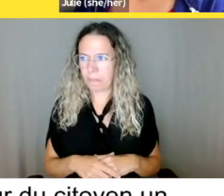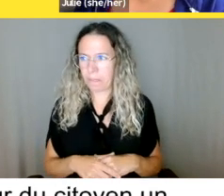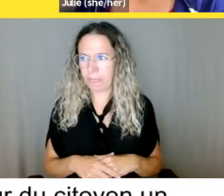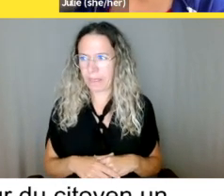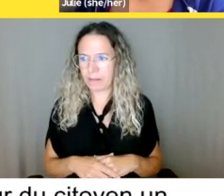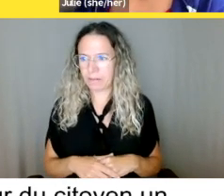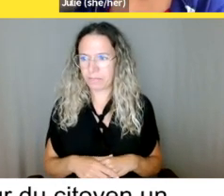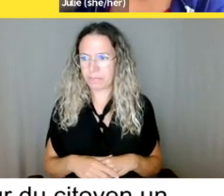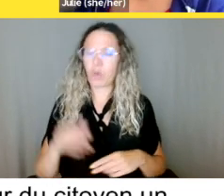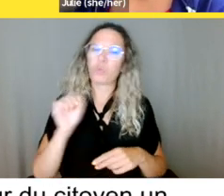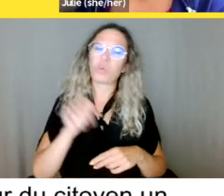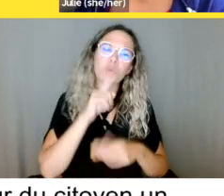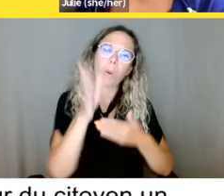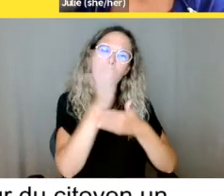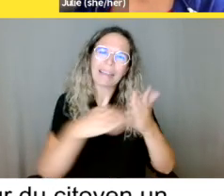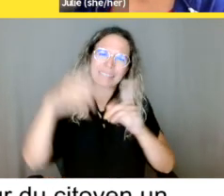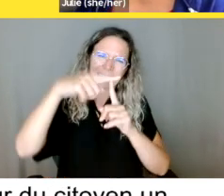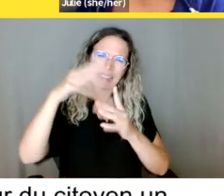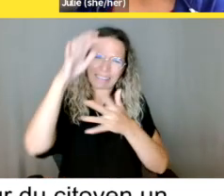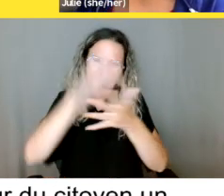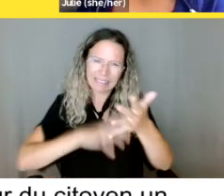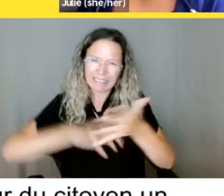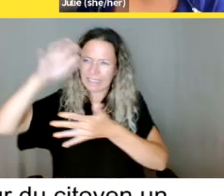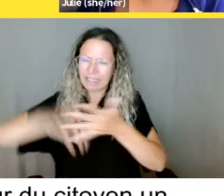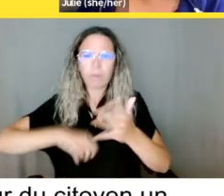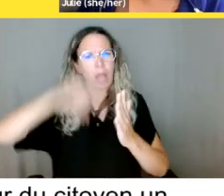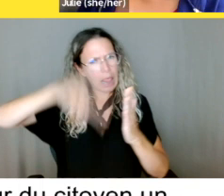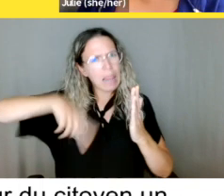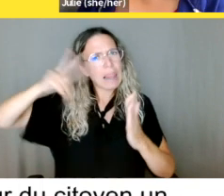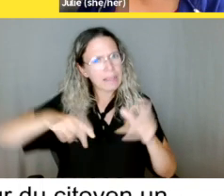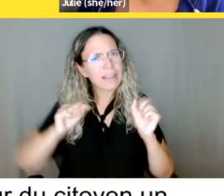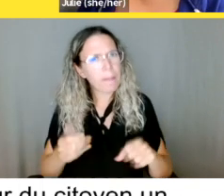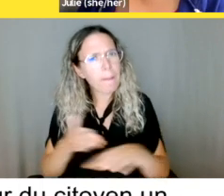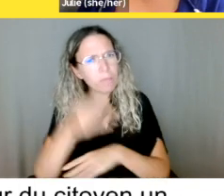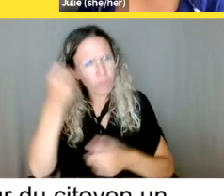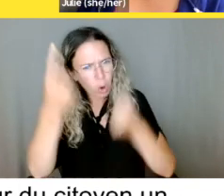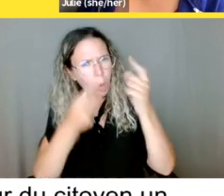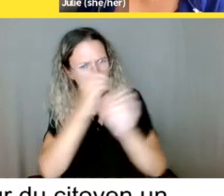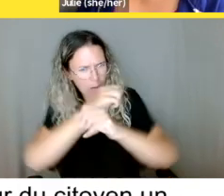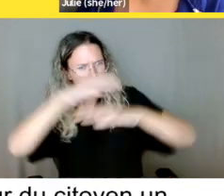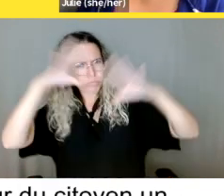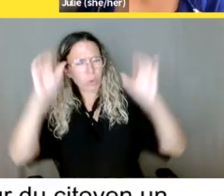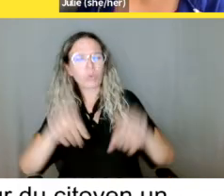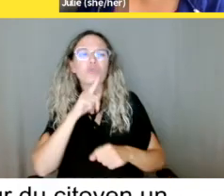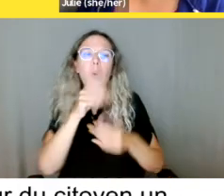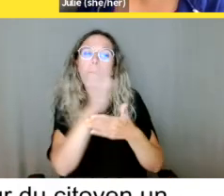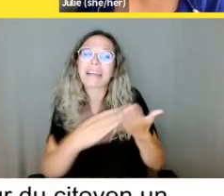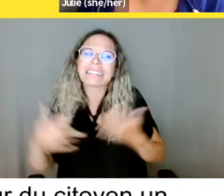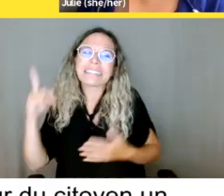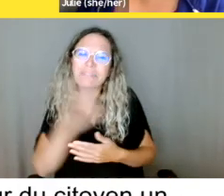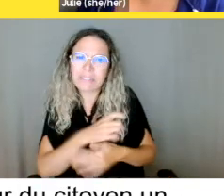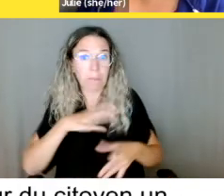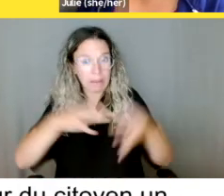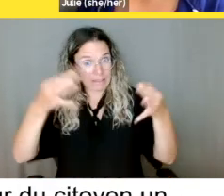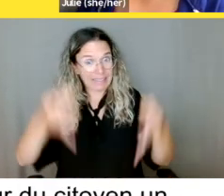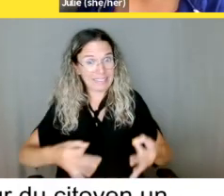grosso modo de la décision de c'était quoi le problème, c'était sur quelle base qu'elle avait